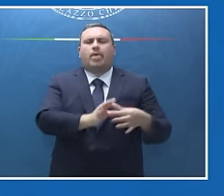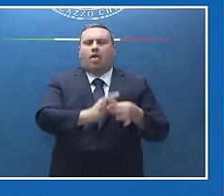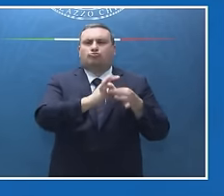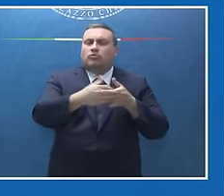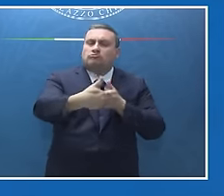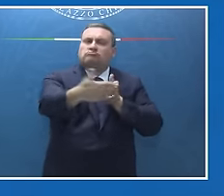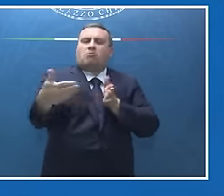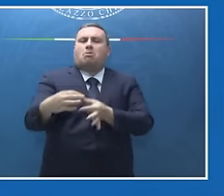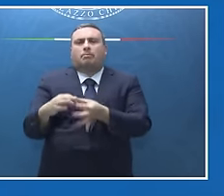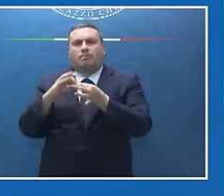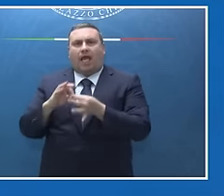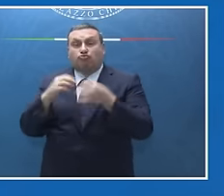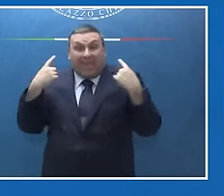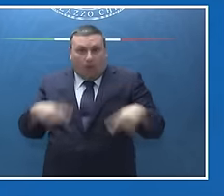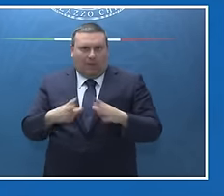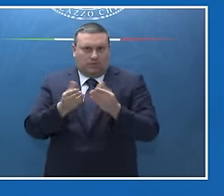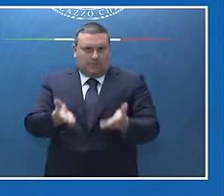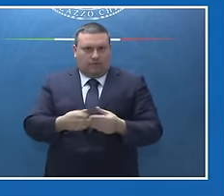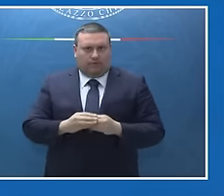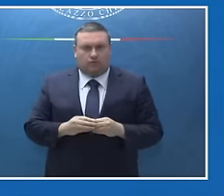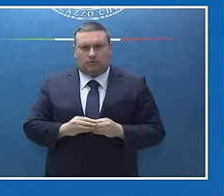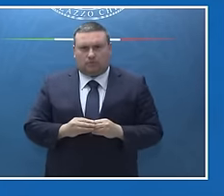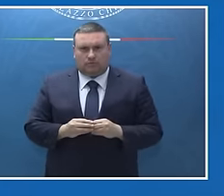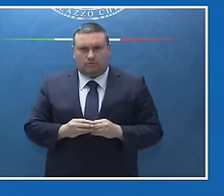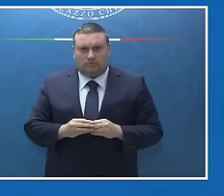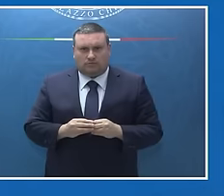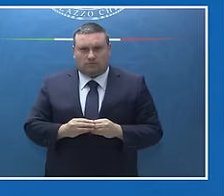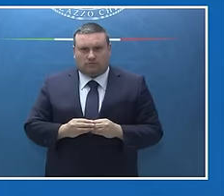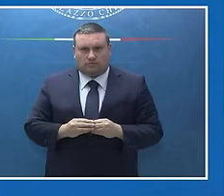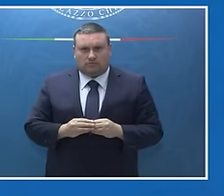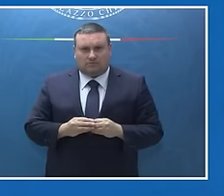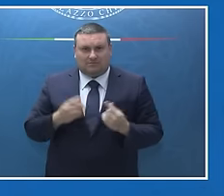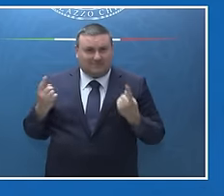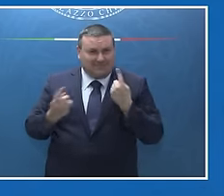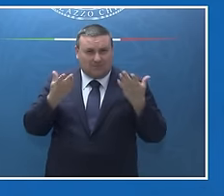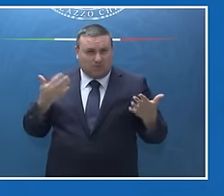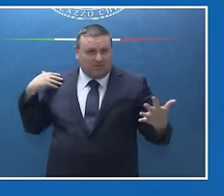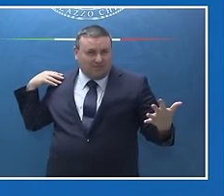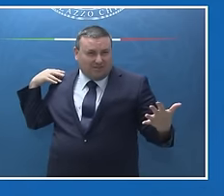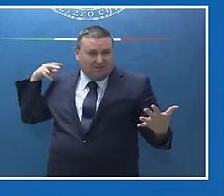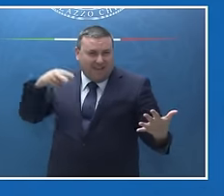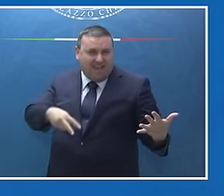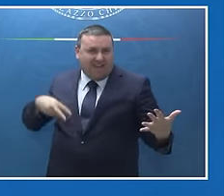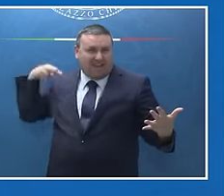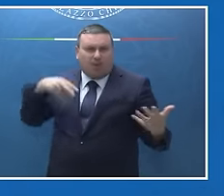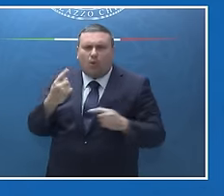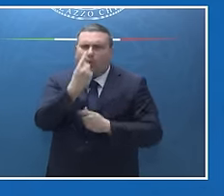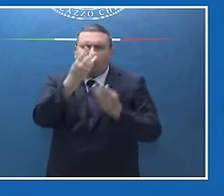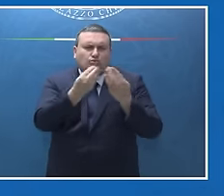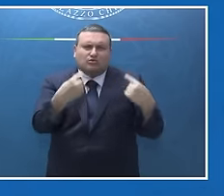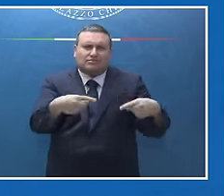che stiamo facendo. Ed è l'unico modo di gestire questo problema. Non si tratta solo di dire